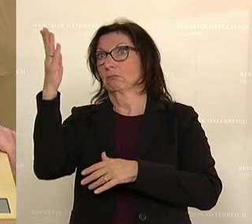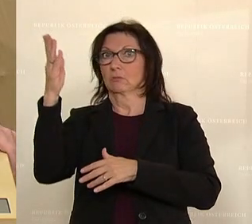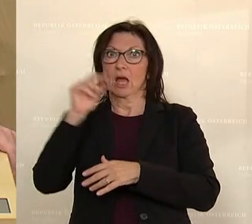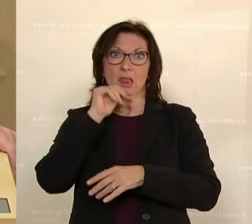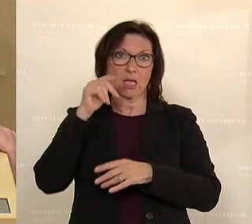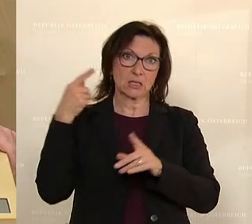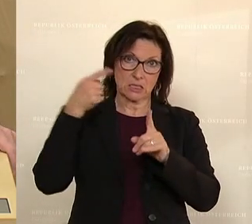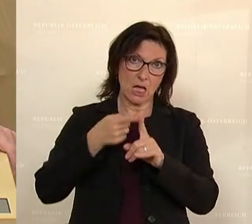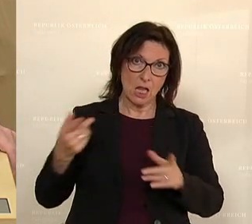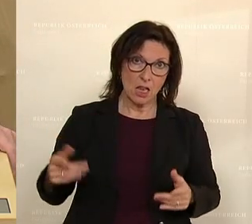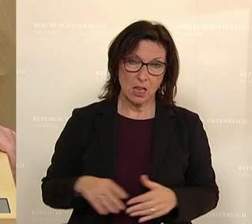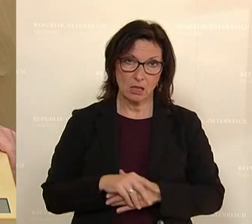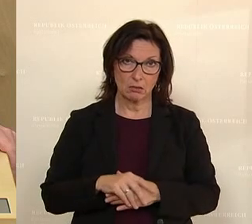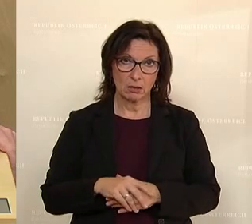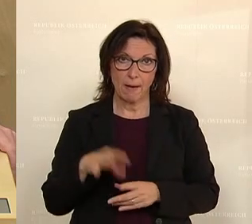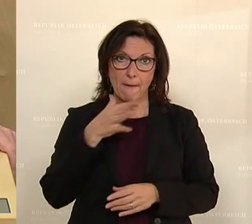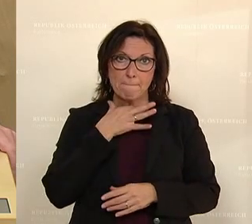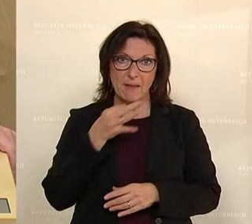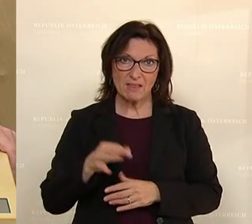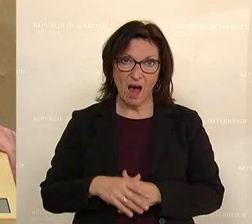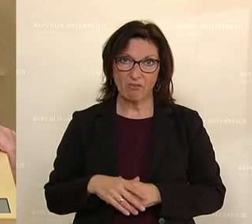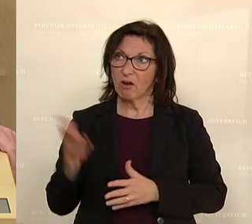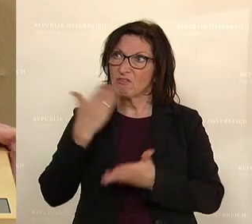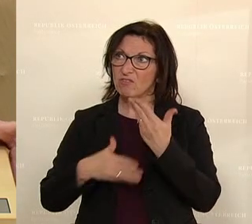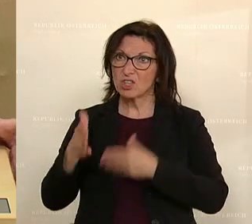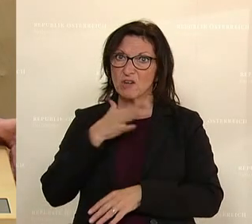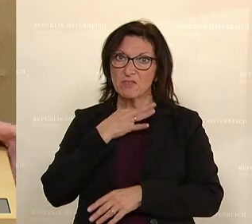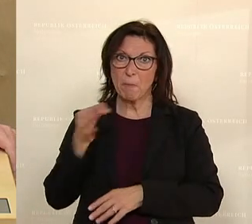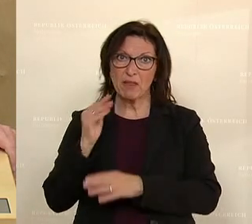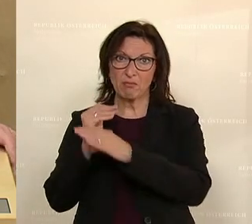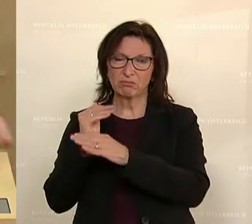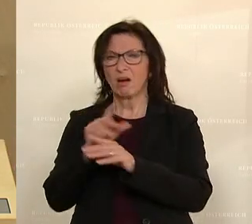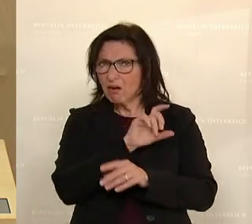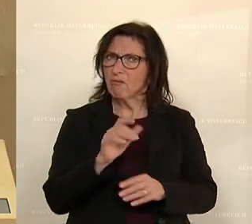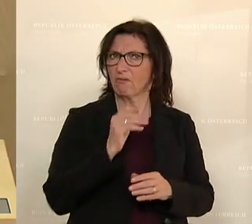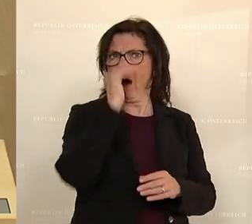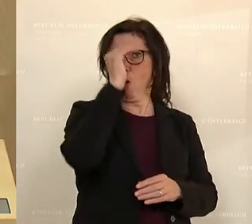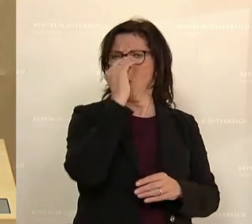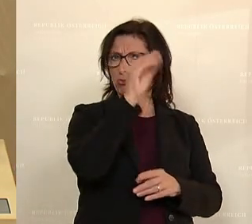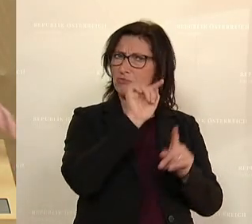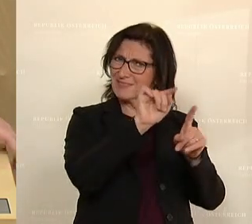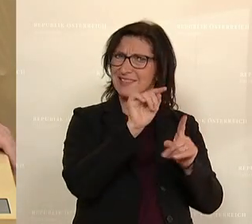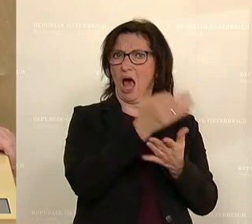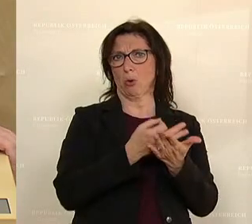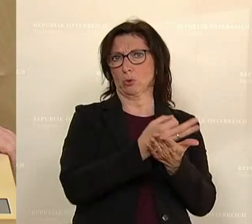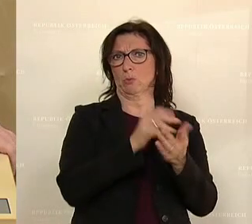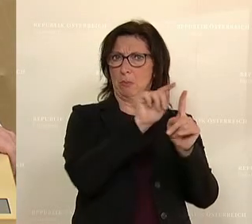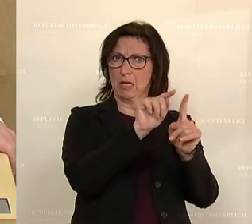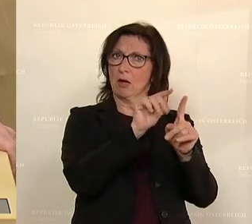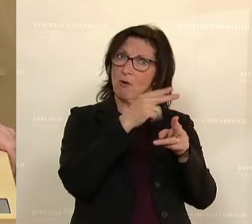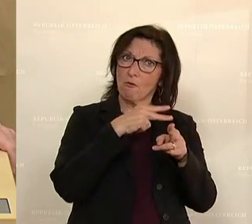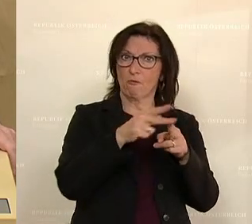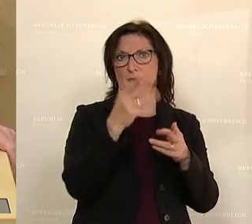der Deckung des Bedarfs der Wirtschaft. Das machen die Fachhochschulen als Ausbildungseinrichtungen. Dann geht es auch darum,